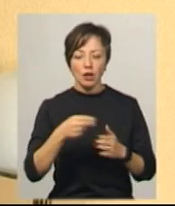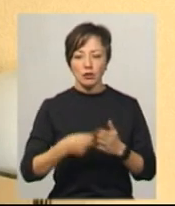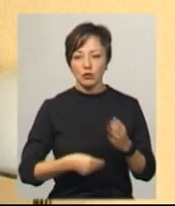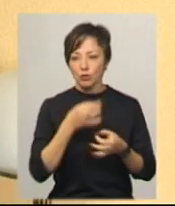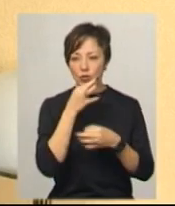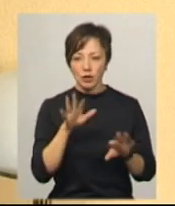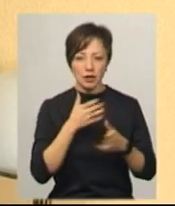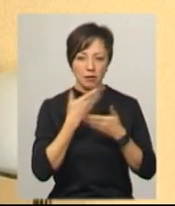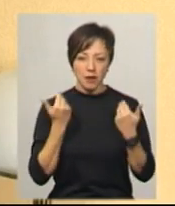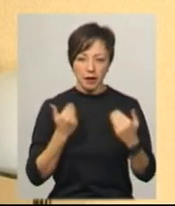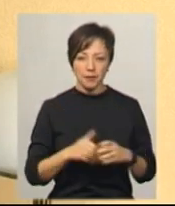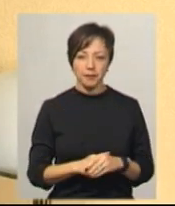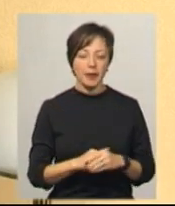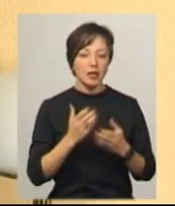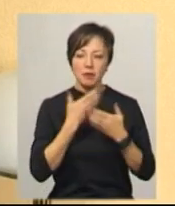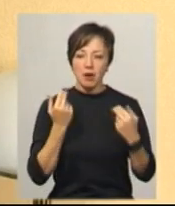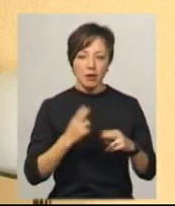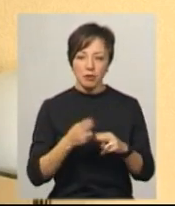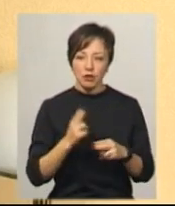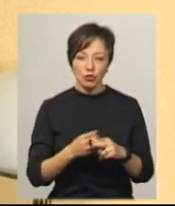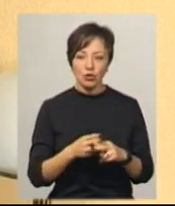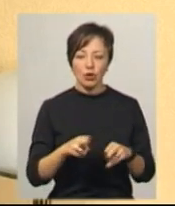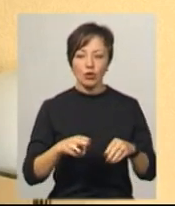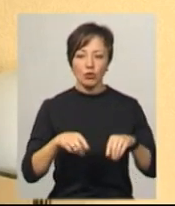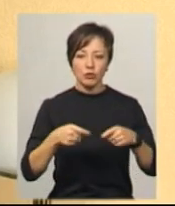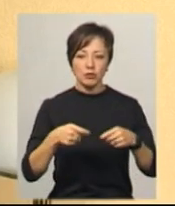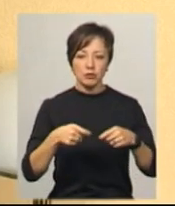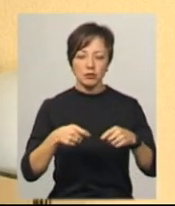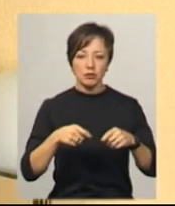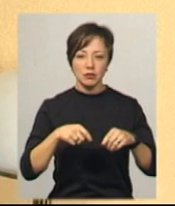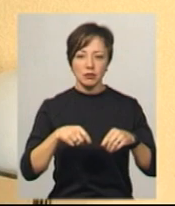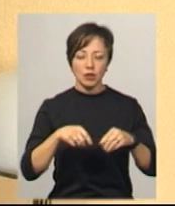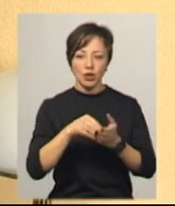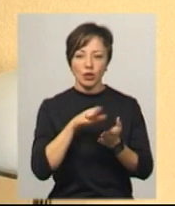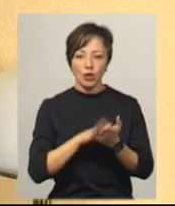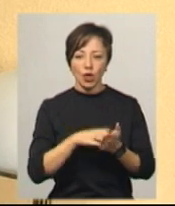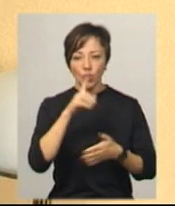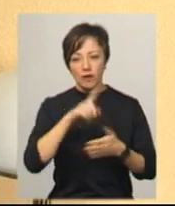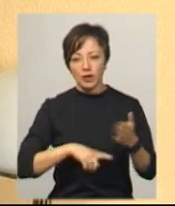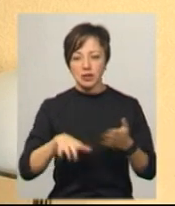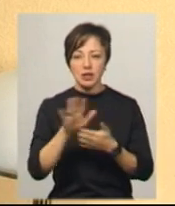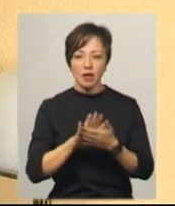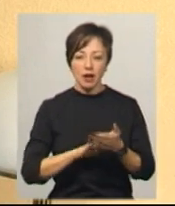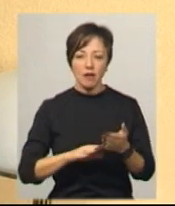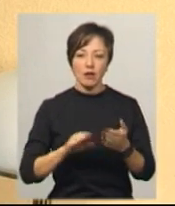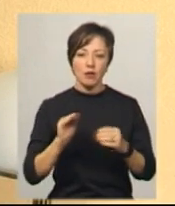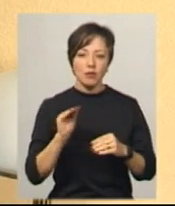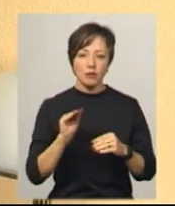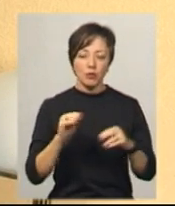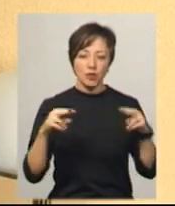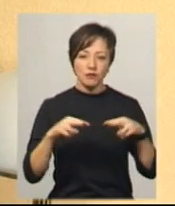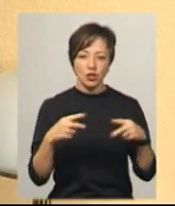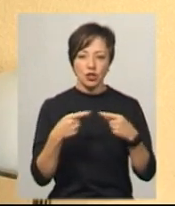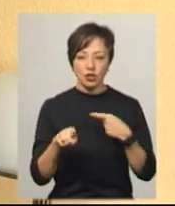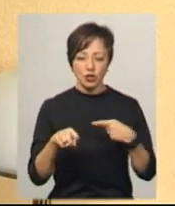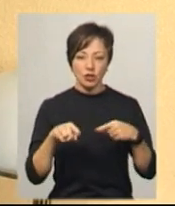-яких договорів немає. Немає перешкод для укладення довіреності, заяви, посвідчення будь-яких інших